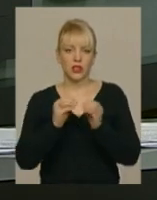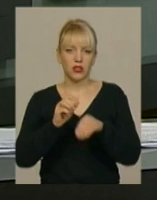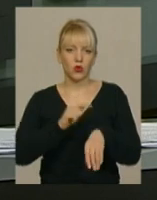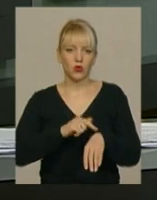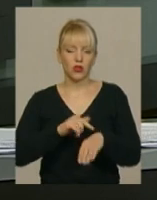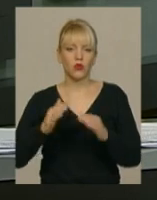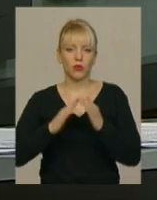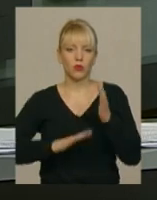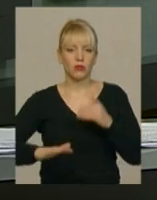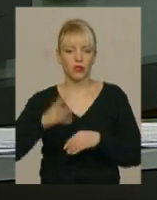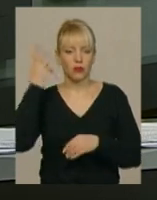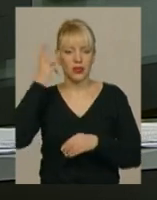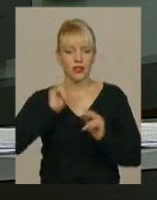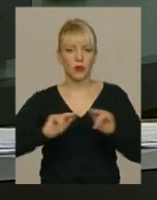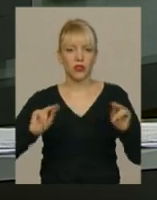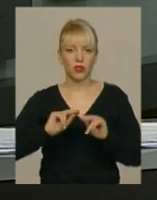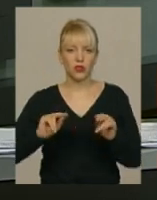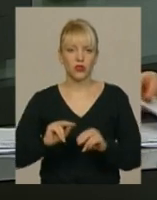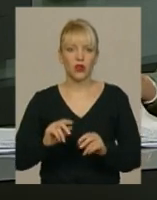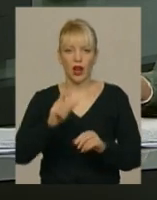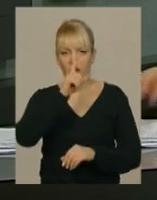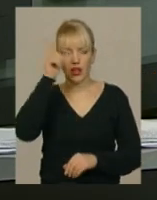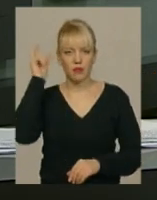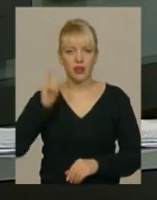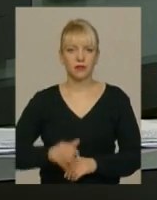приміщенні Хмельницької гуманітарно-педагогічної академії.